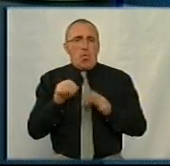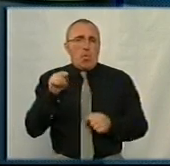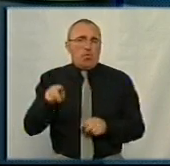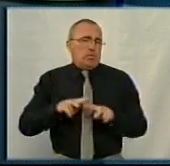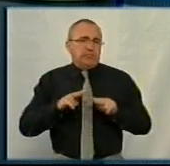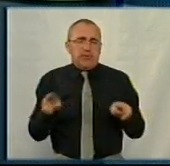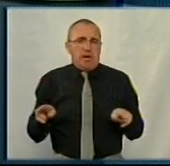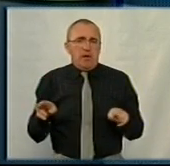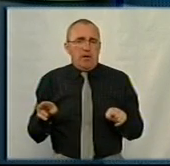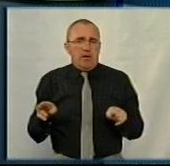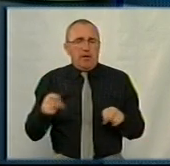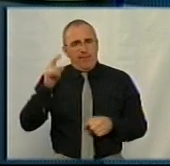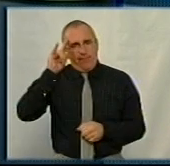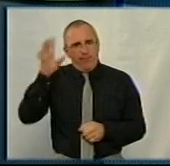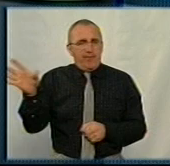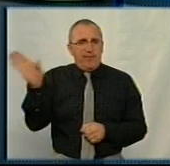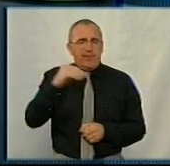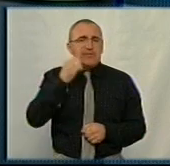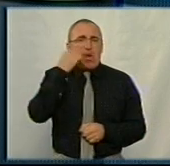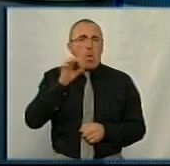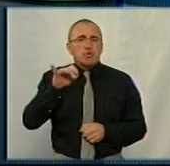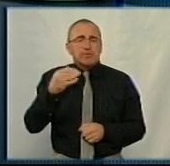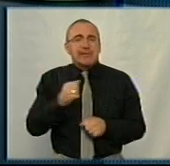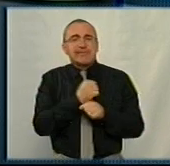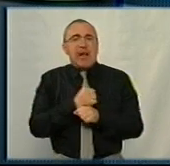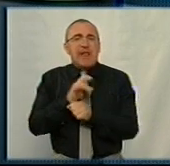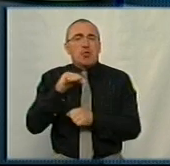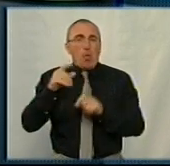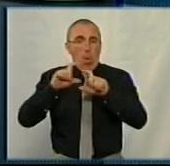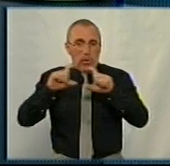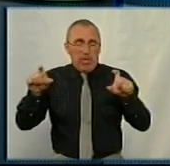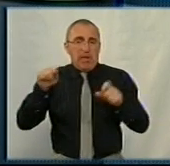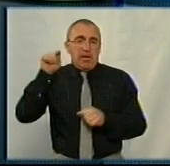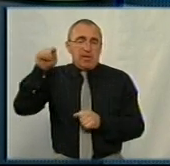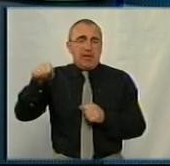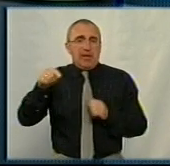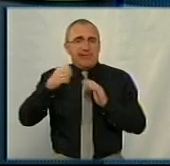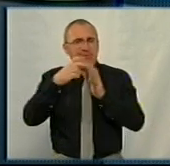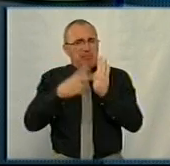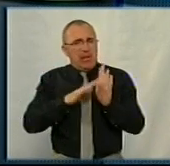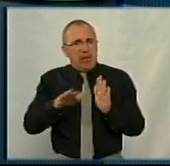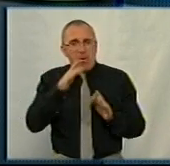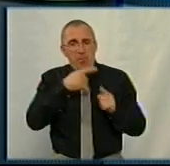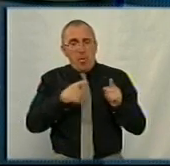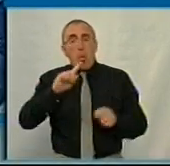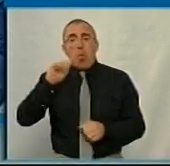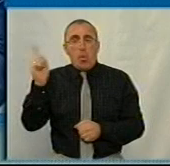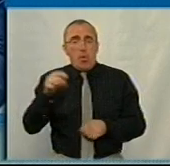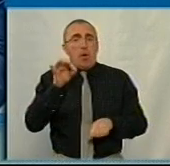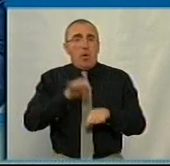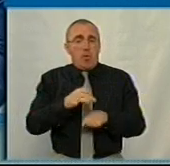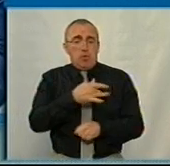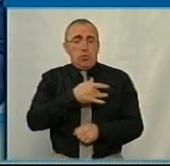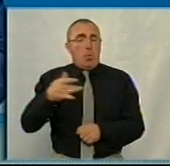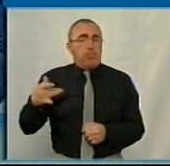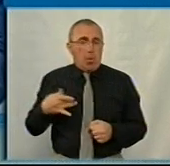самий відомий всім Старосовський санаторій, ми говоримо, що 17 дітей протягом року хворіє на